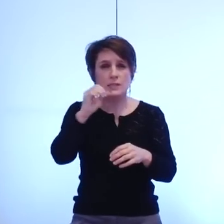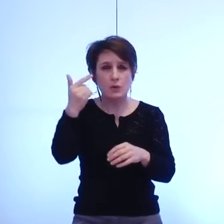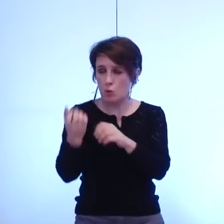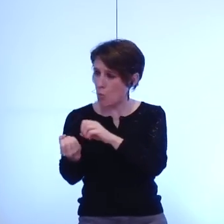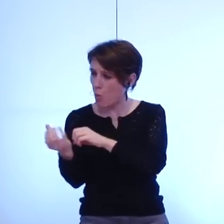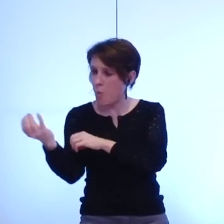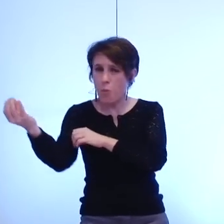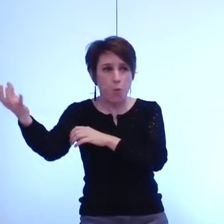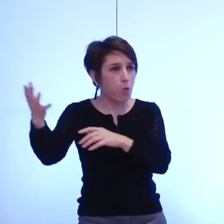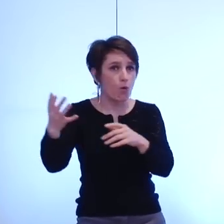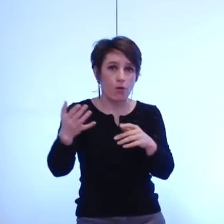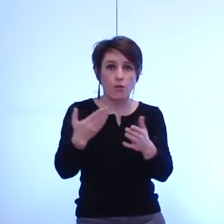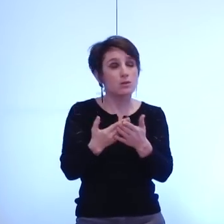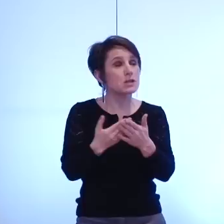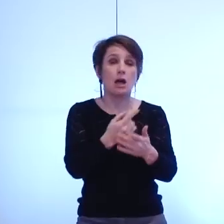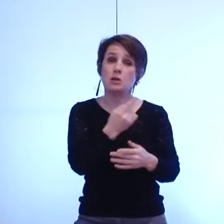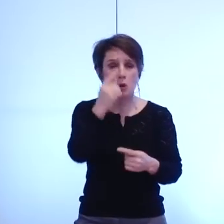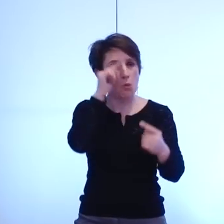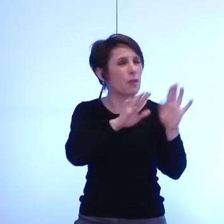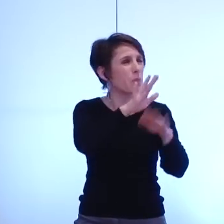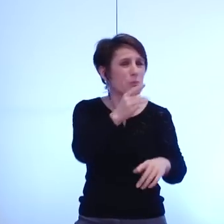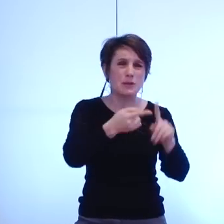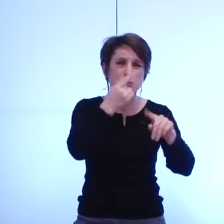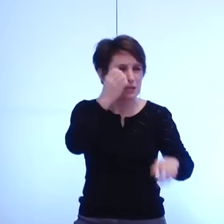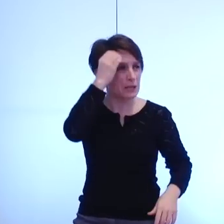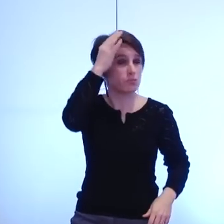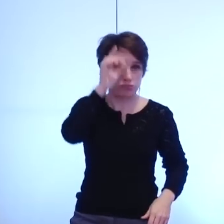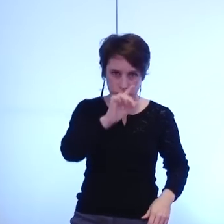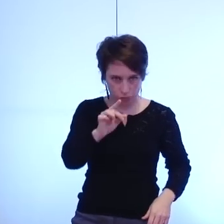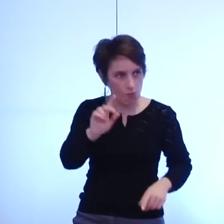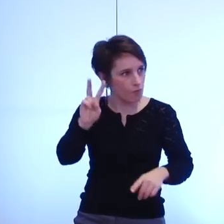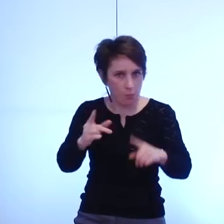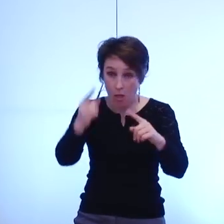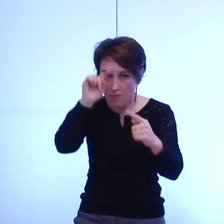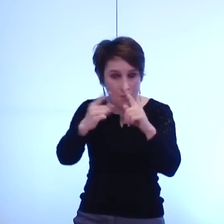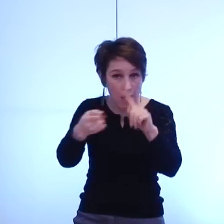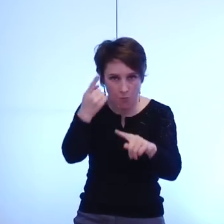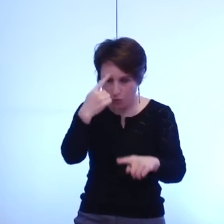pour les années qui viennent des questions déterminantes pour nous